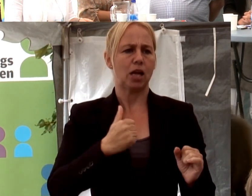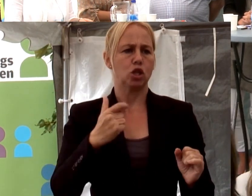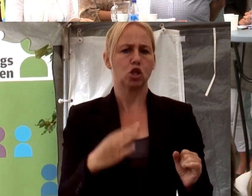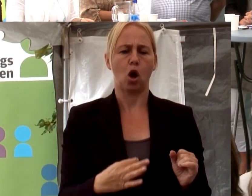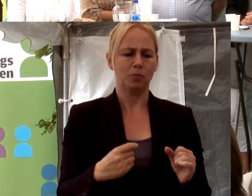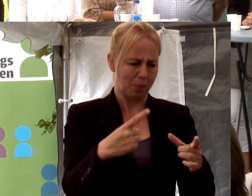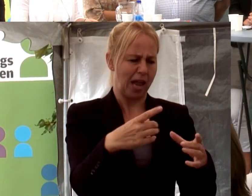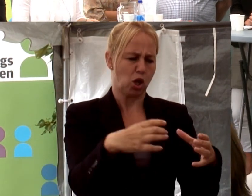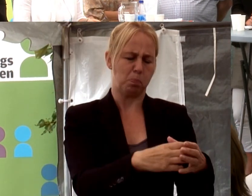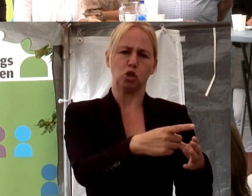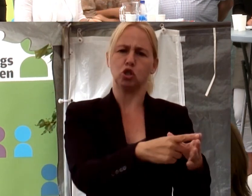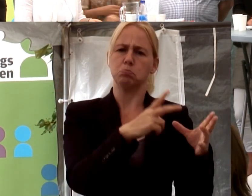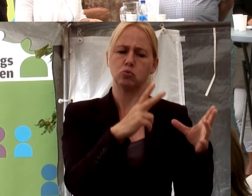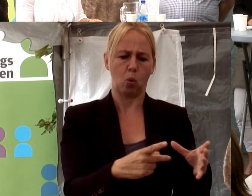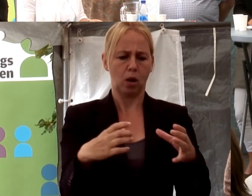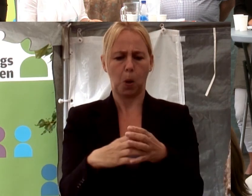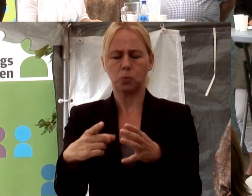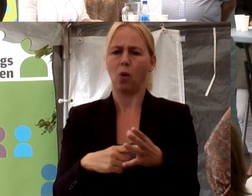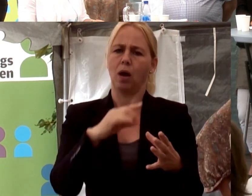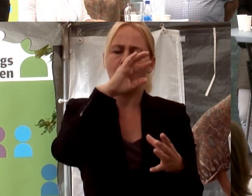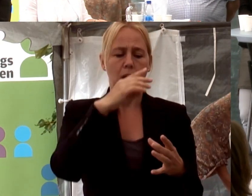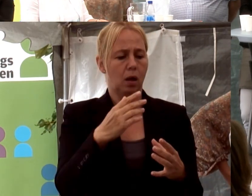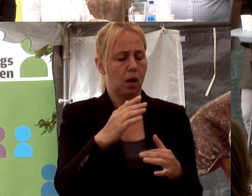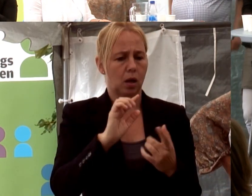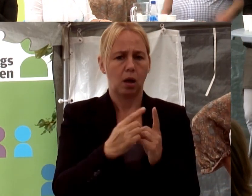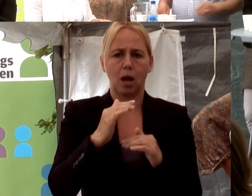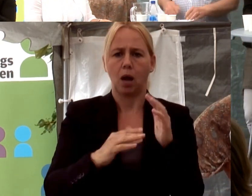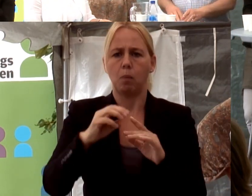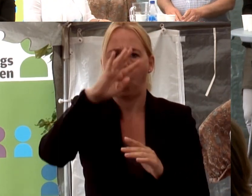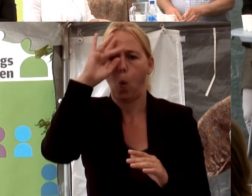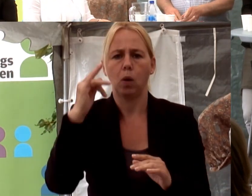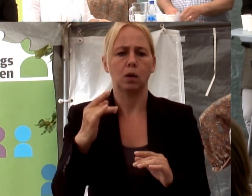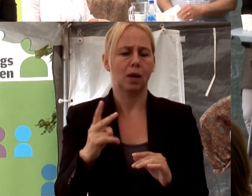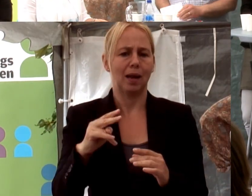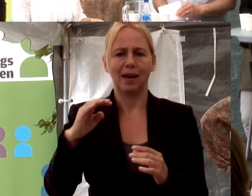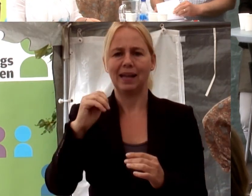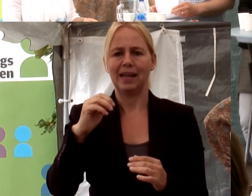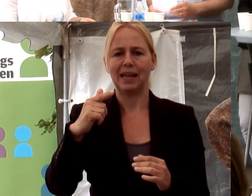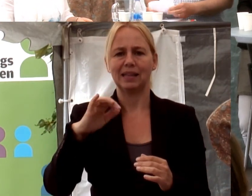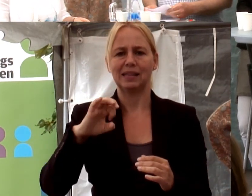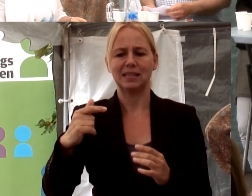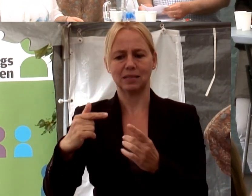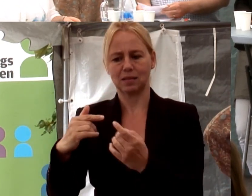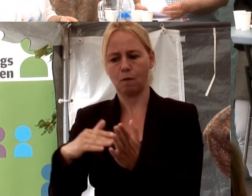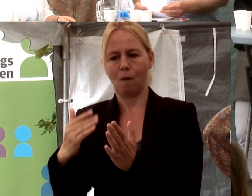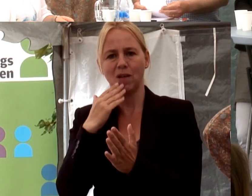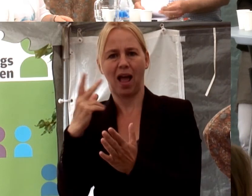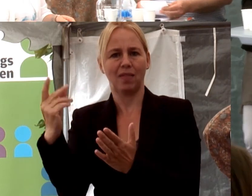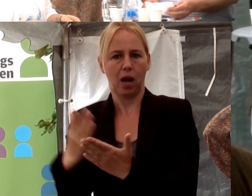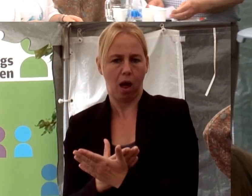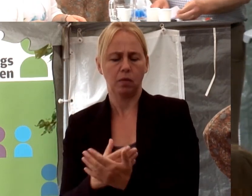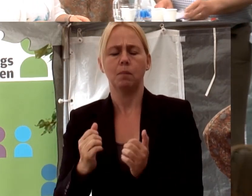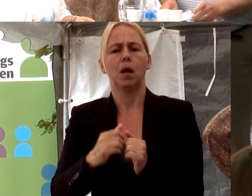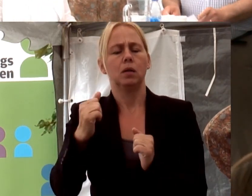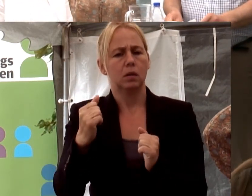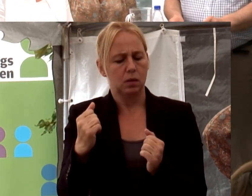grupper. Det kan gälla en ålder. Det kan gälla en etnisk herrkomst eller vad du vill. Och det gäller här att